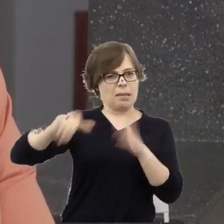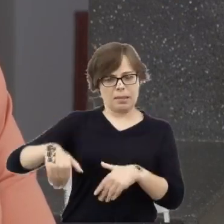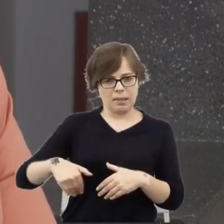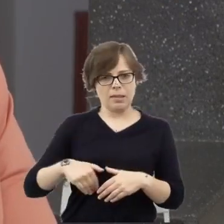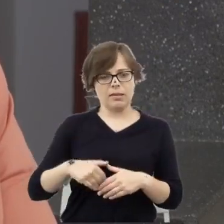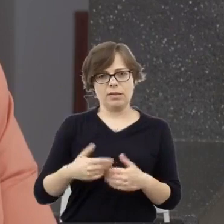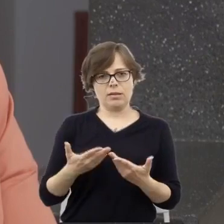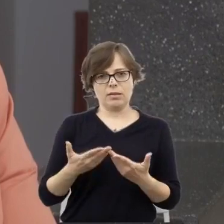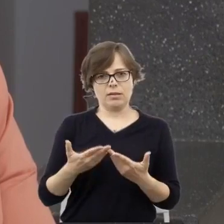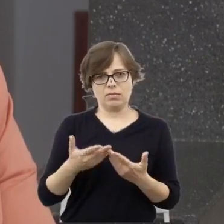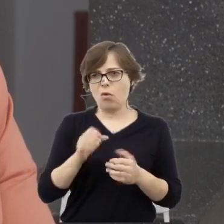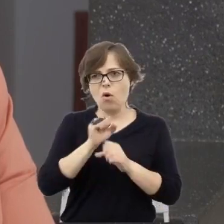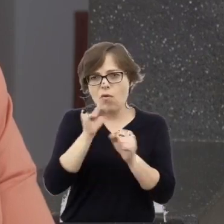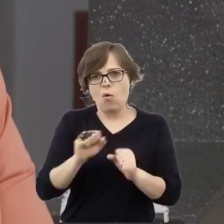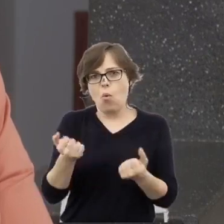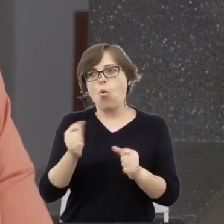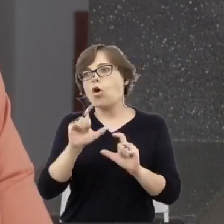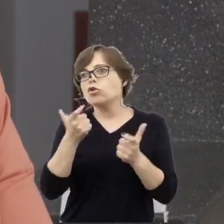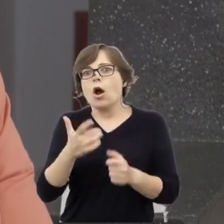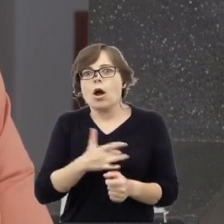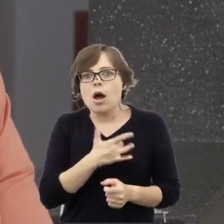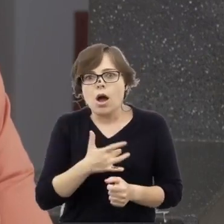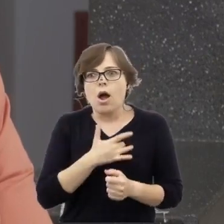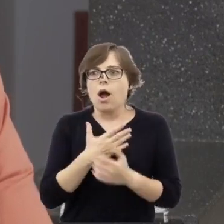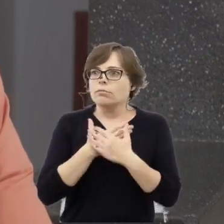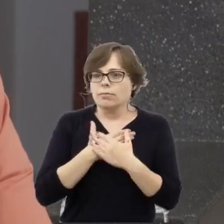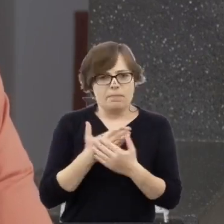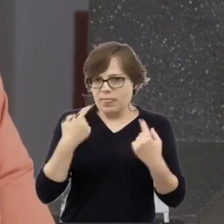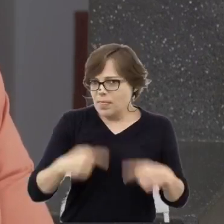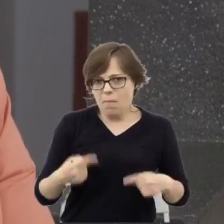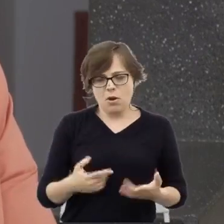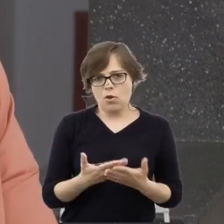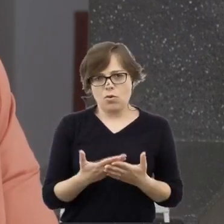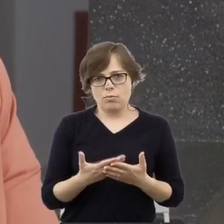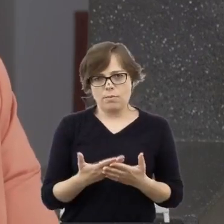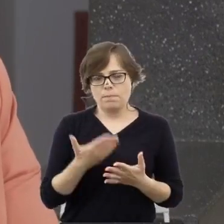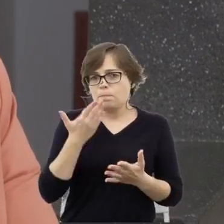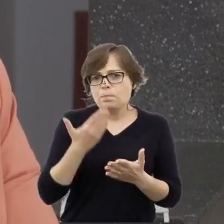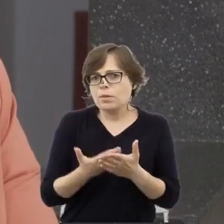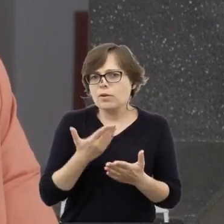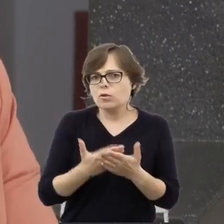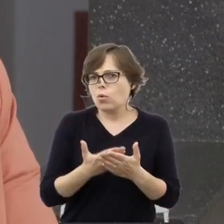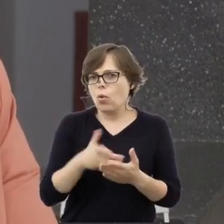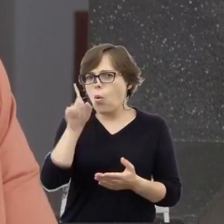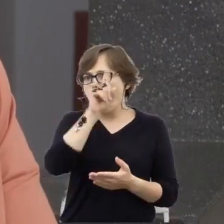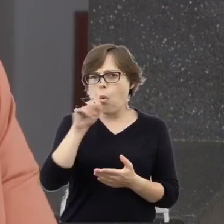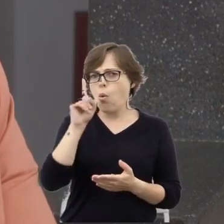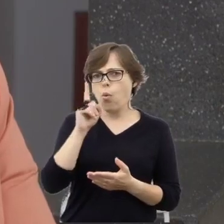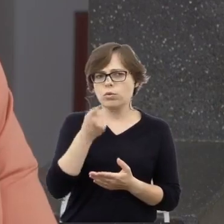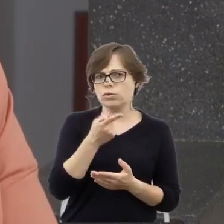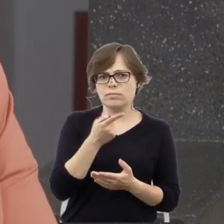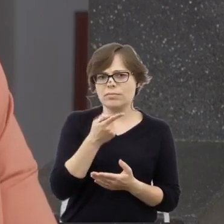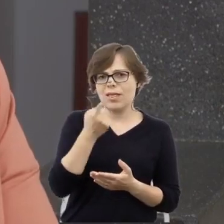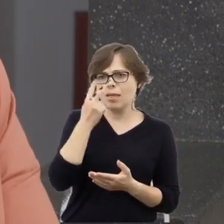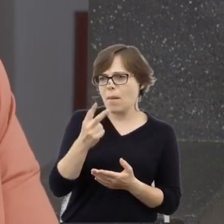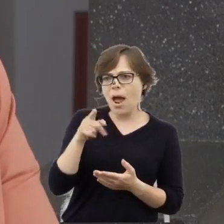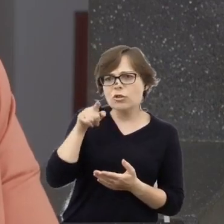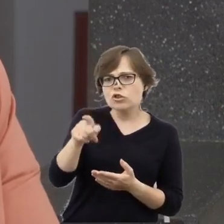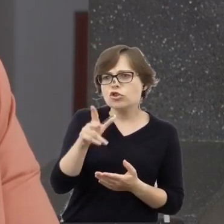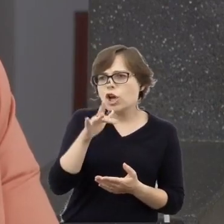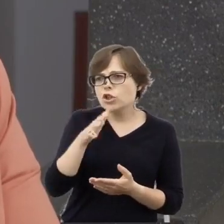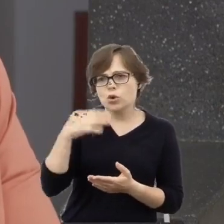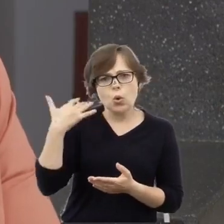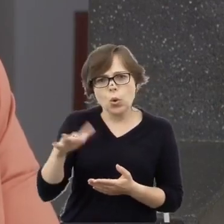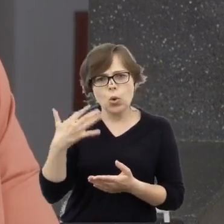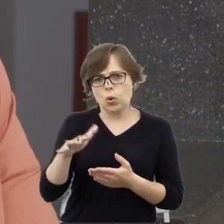jakiejś dozy współczucia? Czy nie widziano tej grupy jako jakoś szczególnie poszkodowanej?